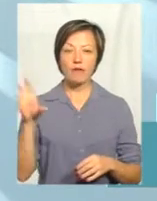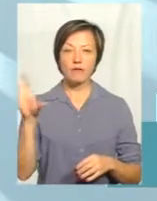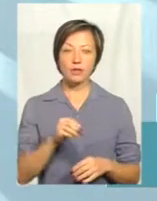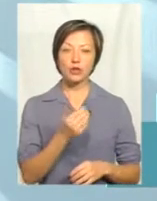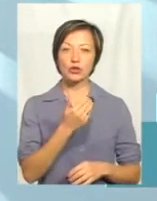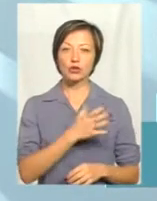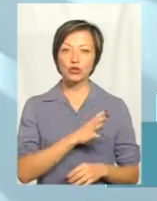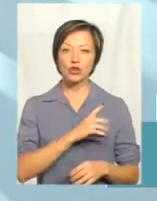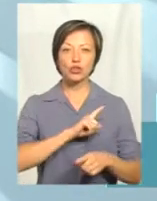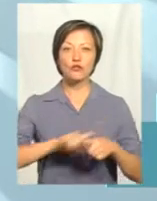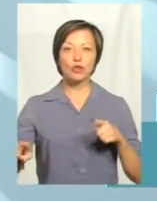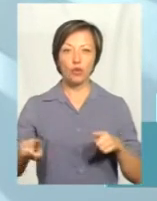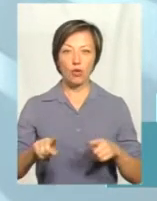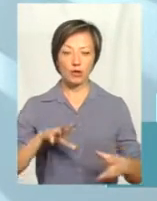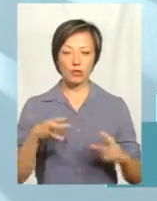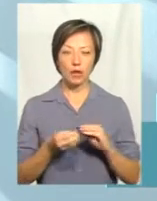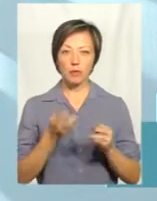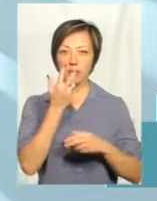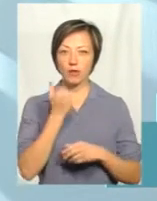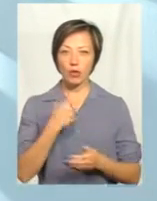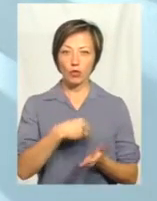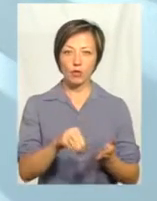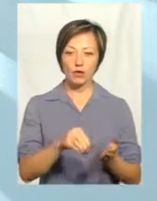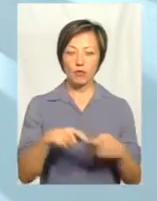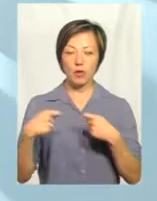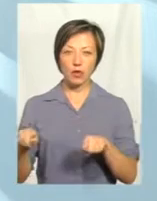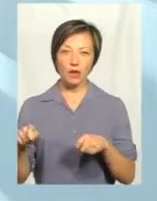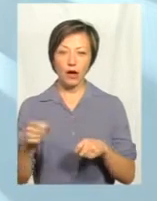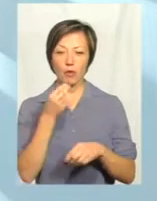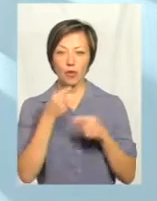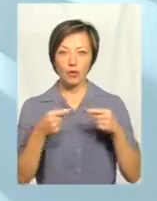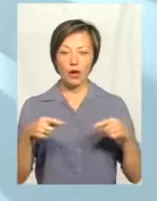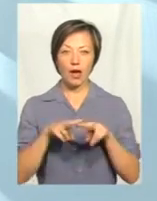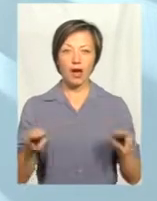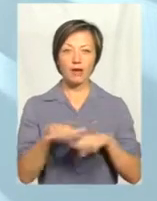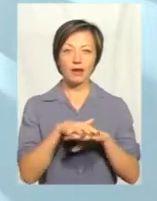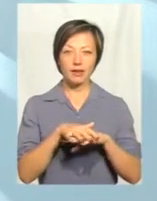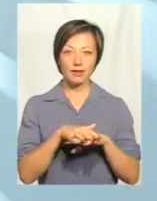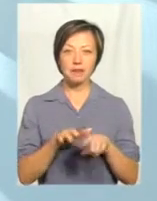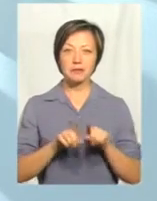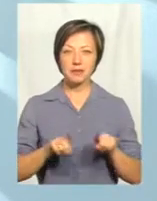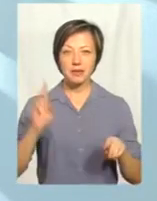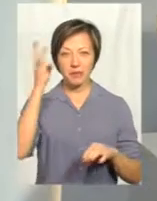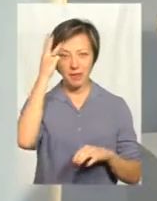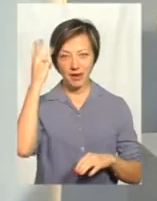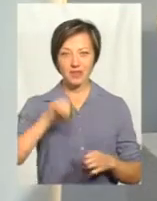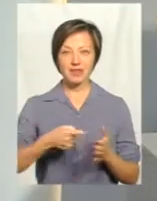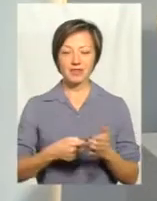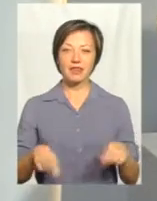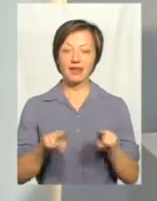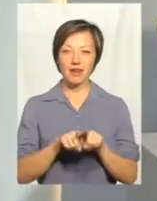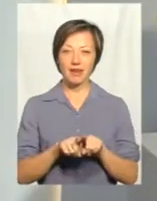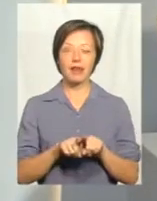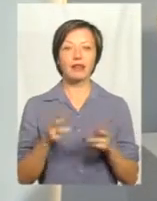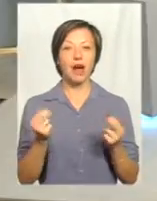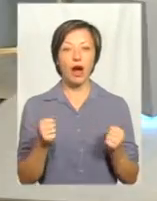чогось такого швидкого. Ми привикли, купив продукцію, продав продукцію, як на ринку. Це ще специфіка хмельницька така, да? Така ще специфіка